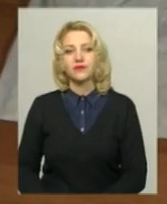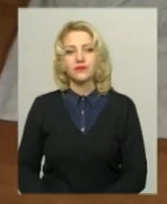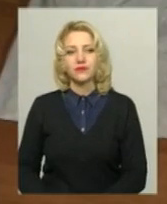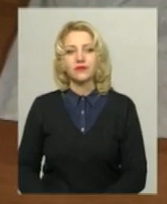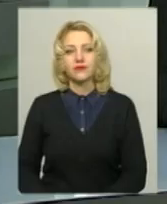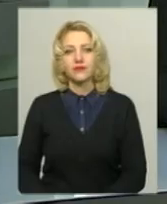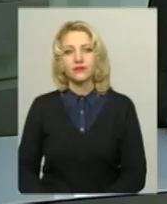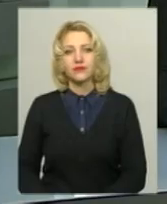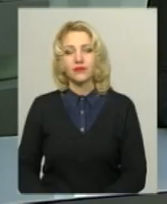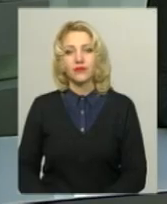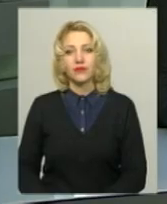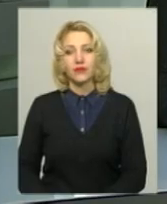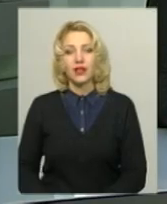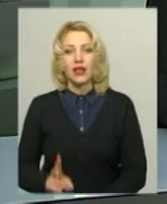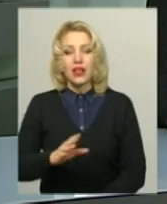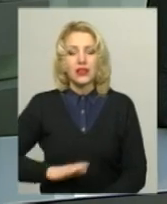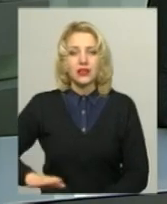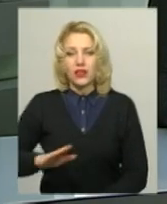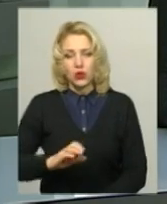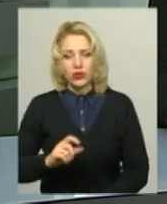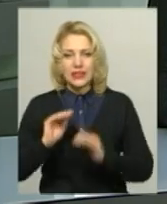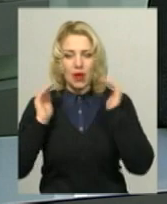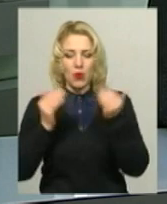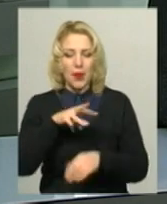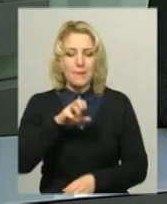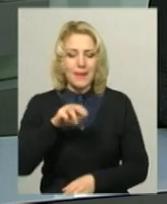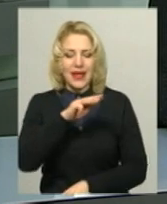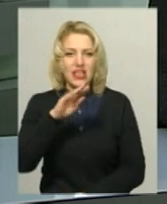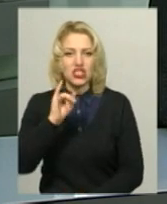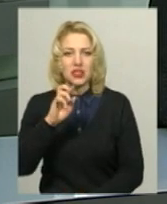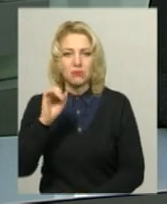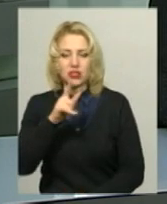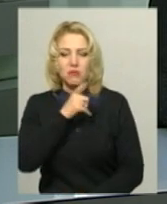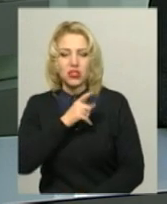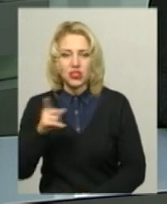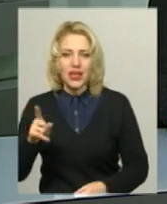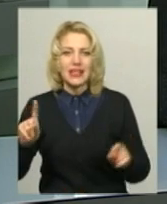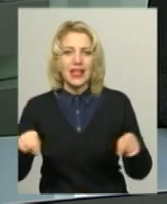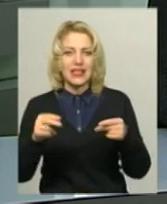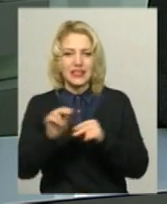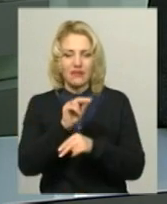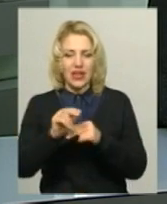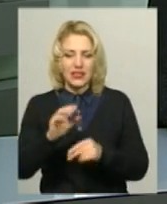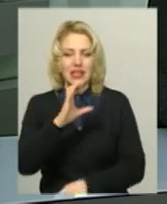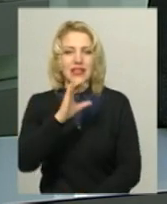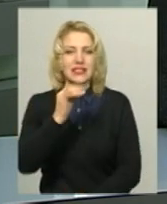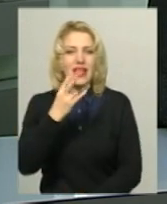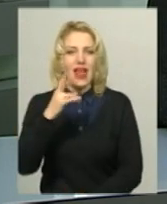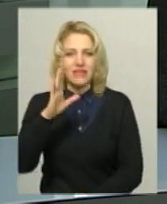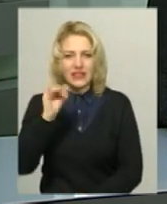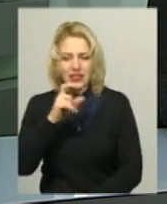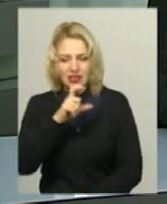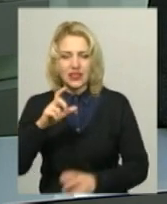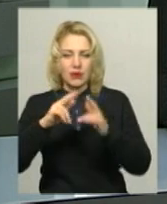Центр. На території заповідника Межибіж під час реставрації Палацу Синявських у цегляній підлозі 16-17